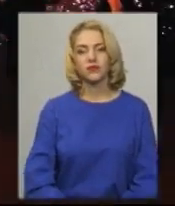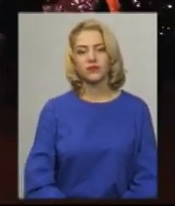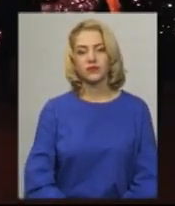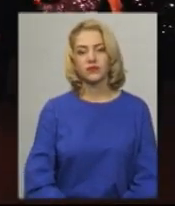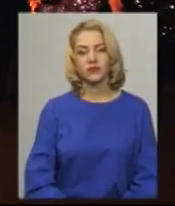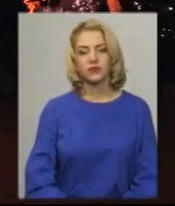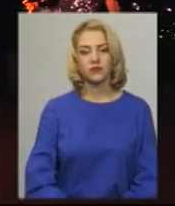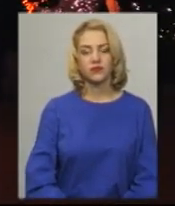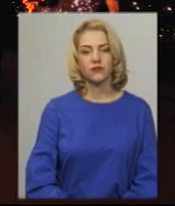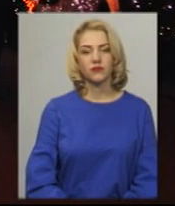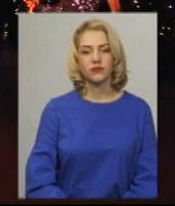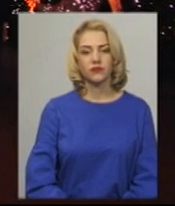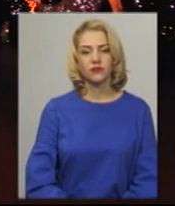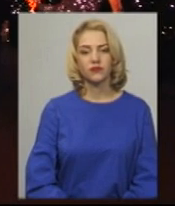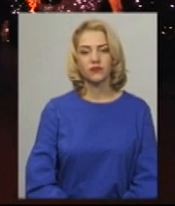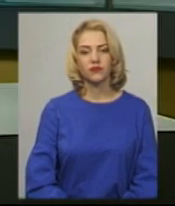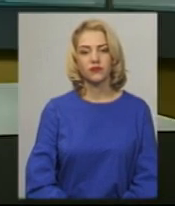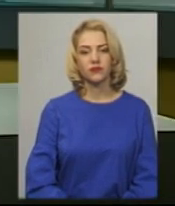новини на Суспільному, Хмельницький.